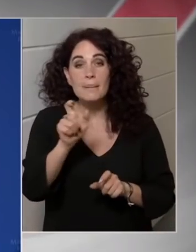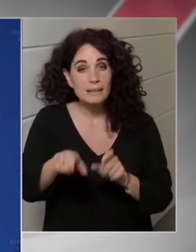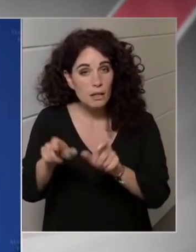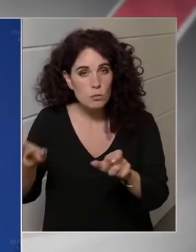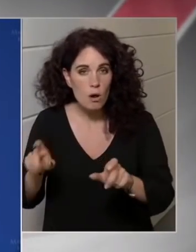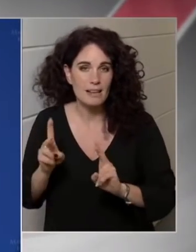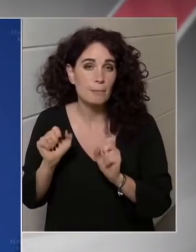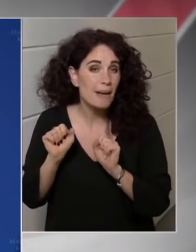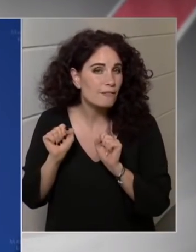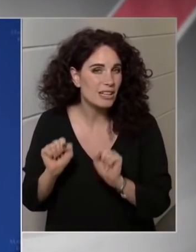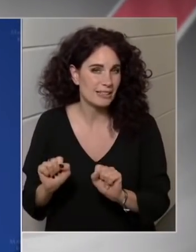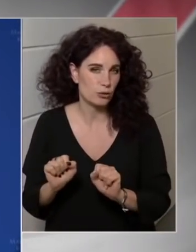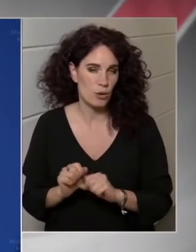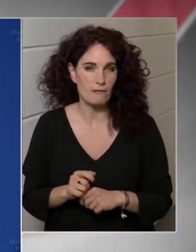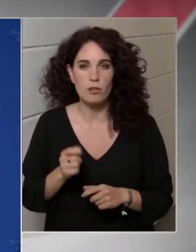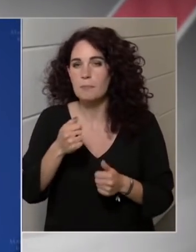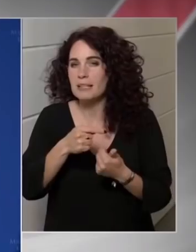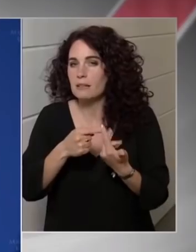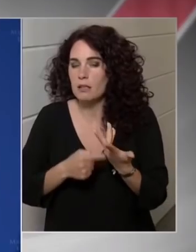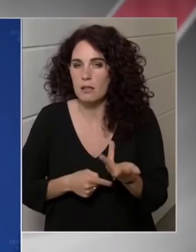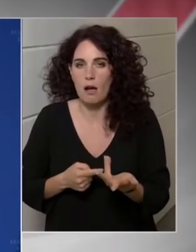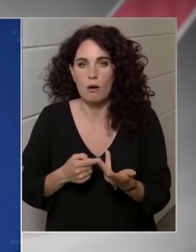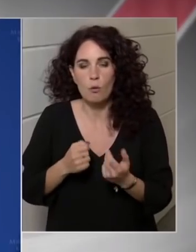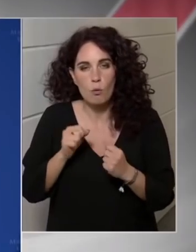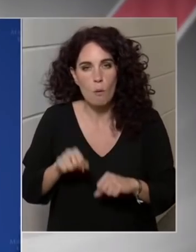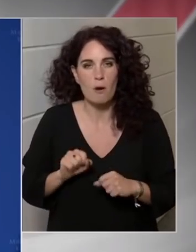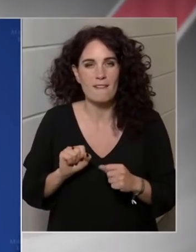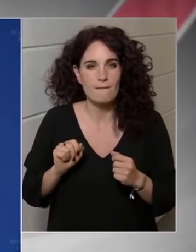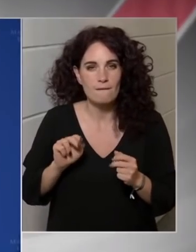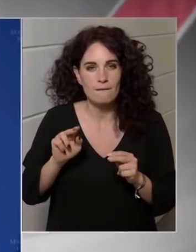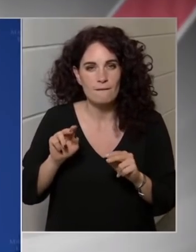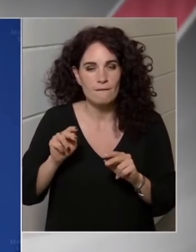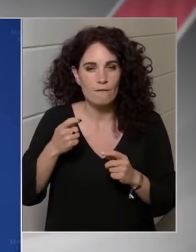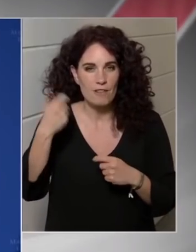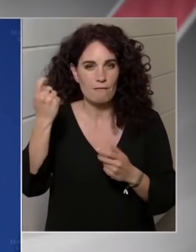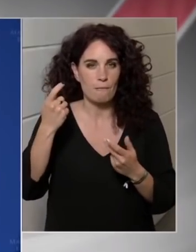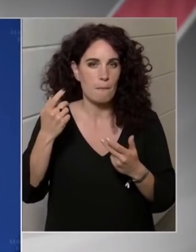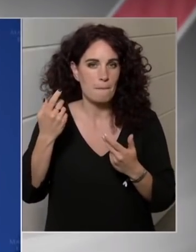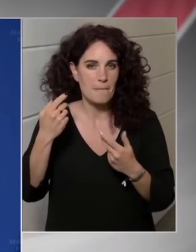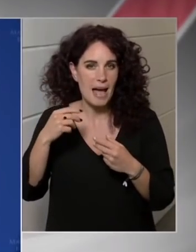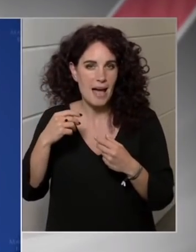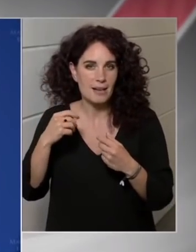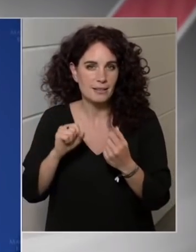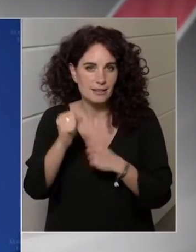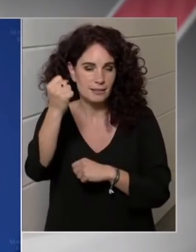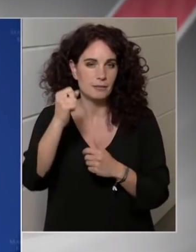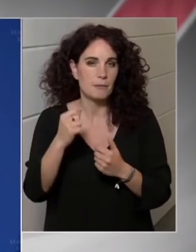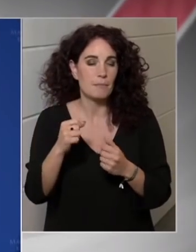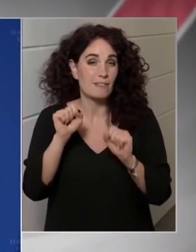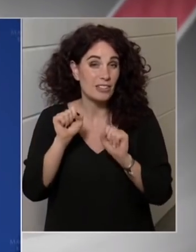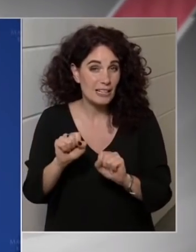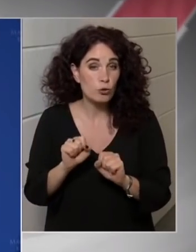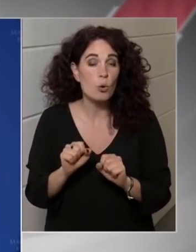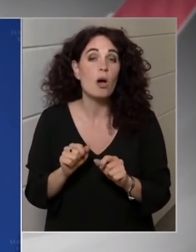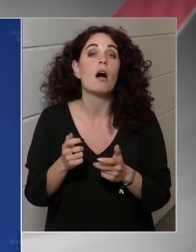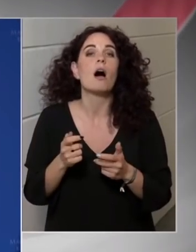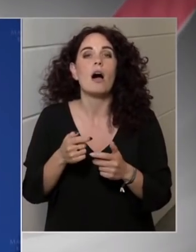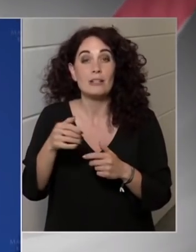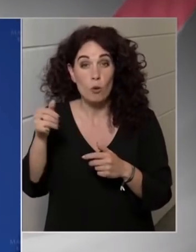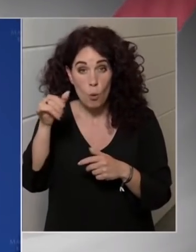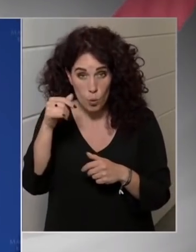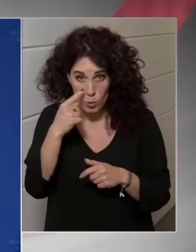mindazok a komoly vívmányok megvédhetőek, amelyek ma orosz olaj nélkül nem látszanak megvédhetőnek. Például ilyen a